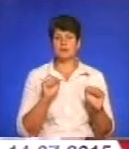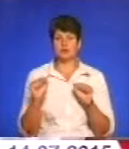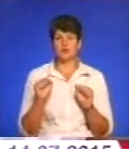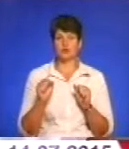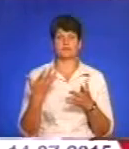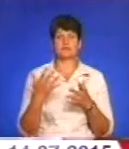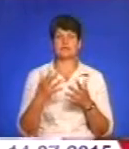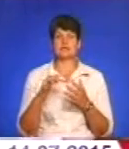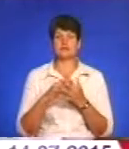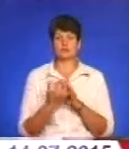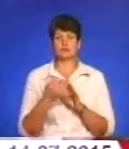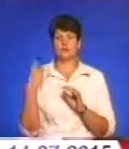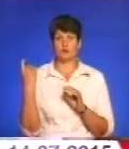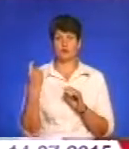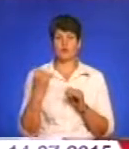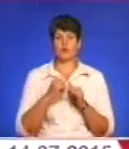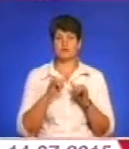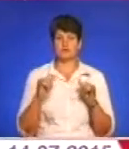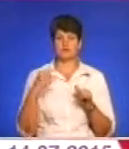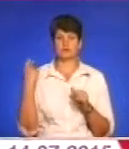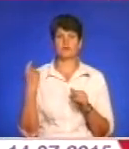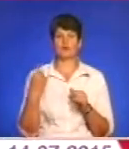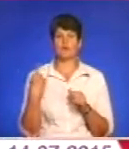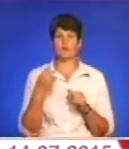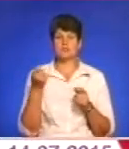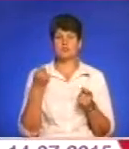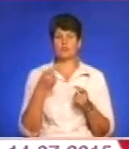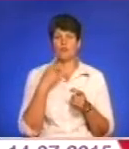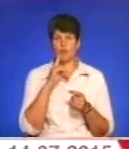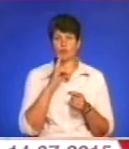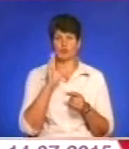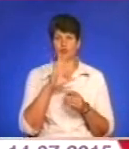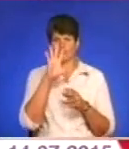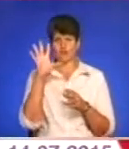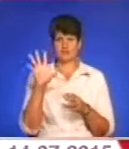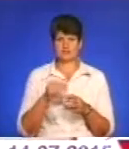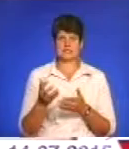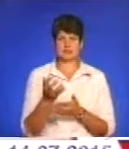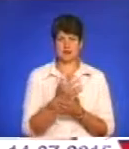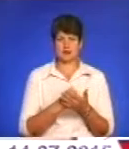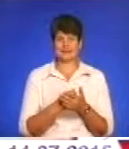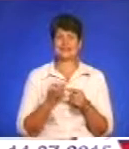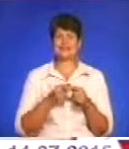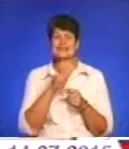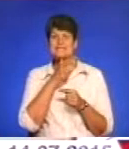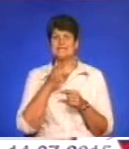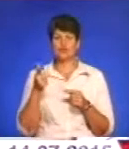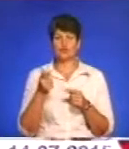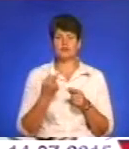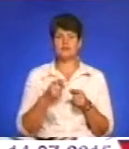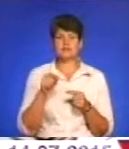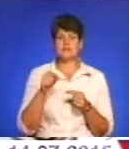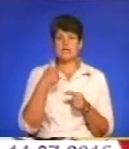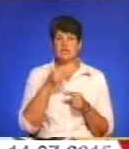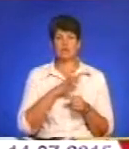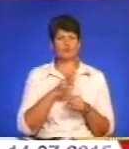адміністрації прогнозують покращення цих показників, коли активно жнивуватимуть уже всі райони. Цей сезон, взагалі не те, що рік був